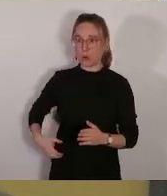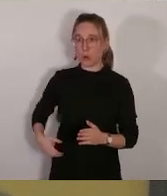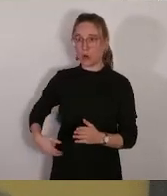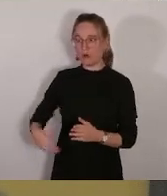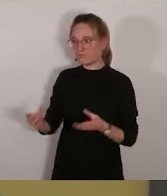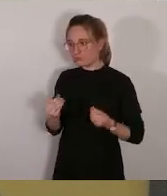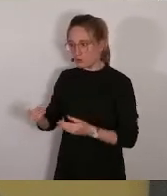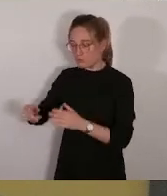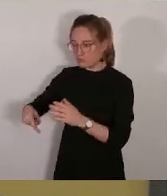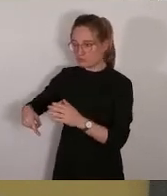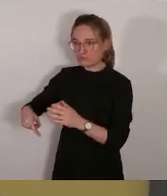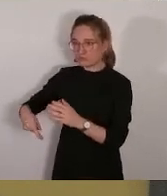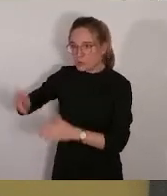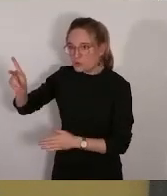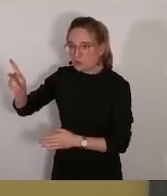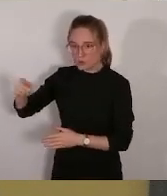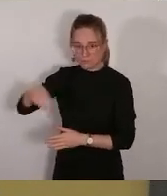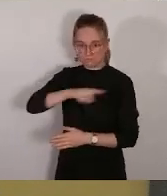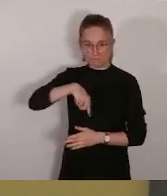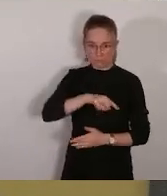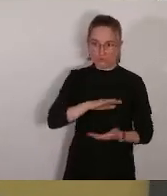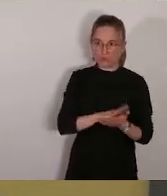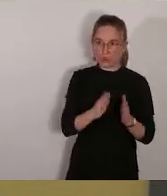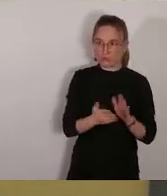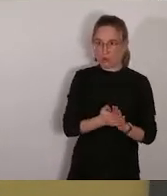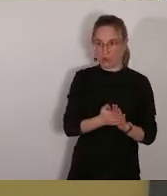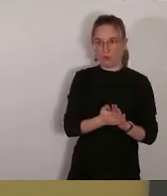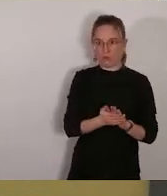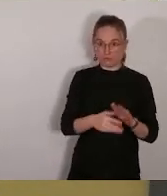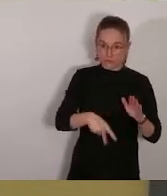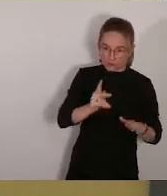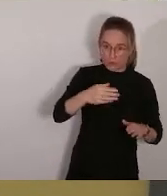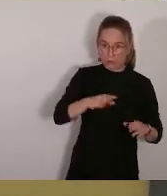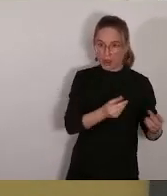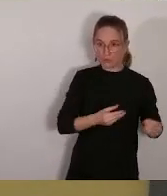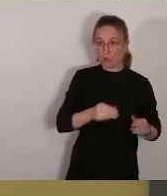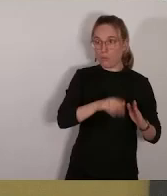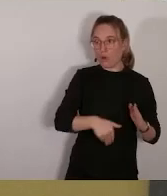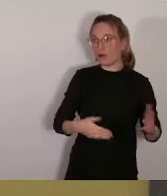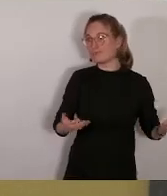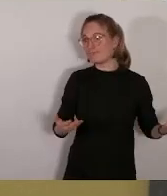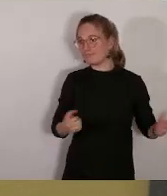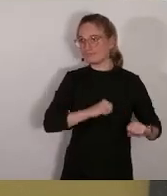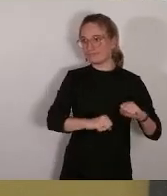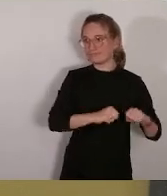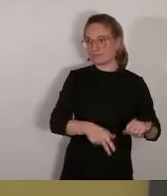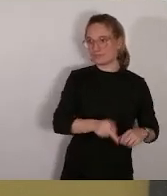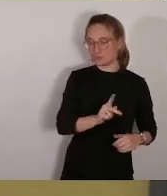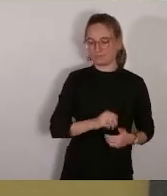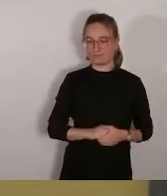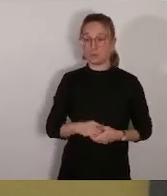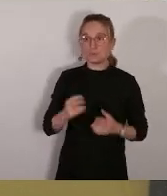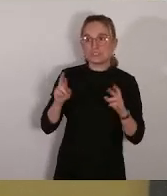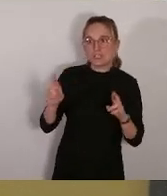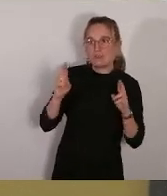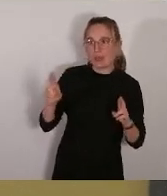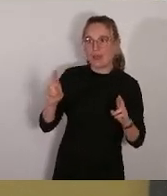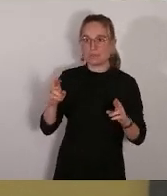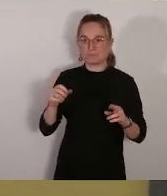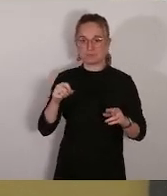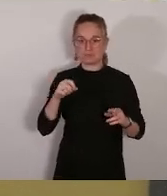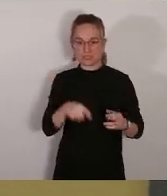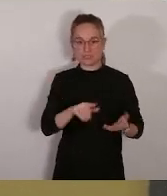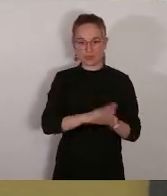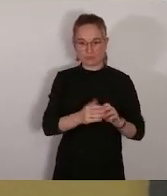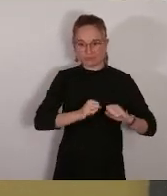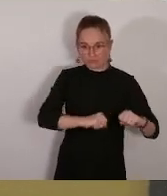que cette quatrième répartition amènera sûrement à d'autres investissements et d'autres financements. Je vous demande à Mme la maire de